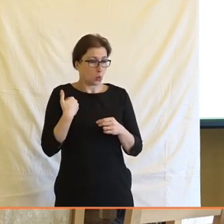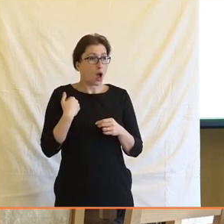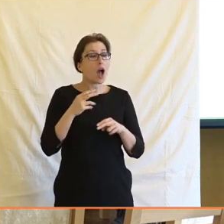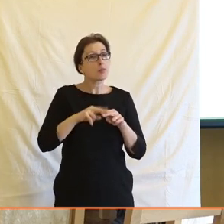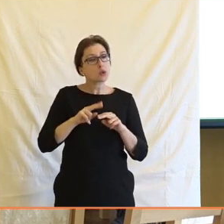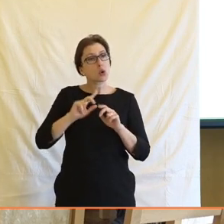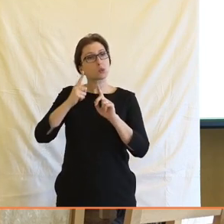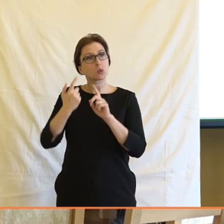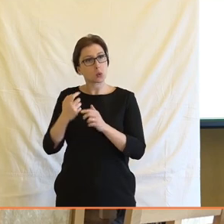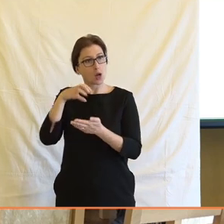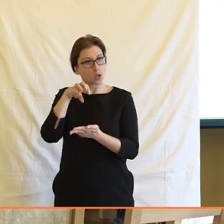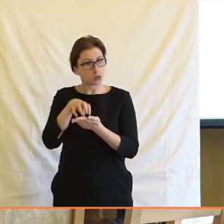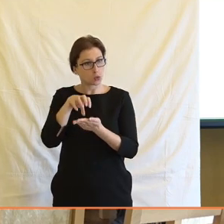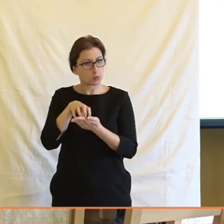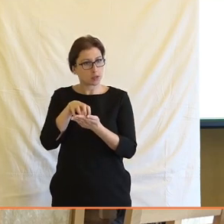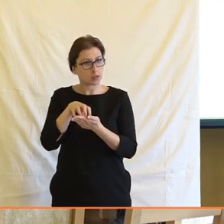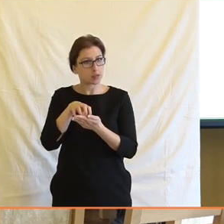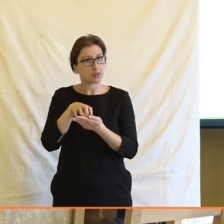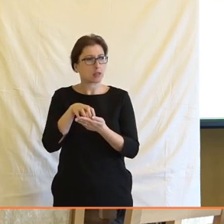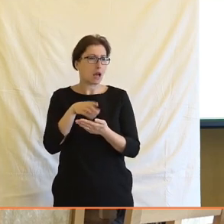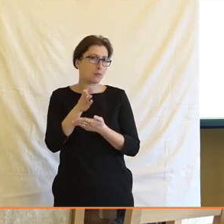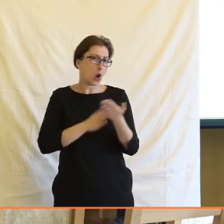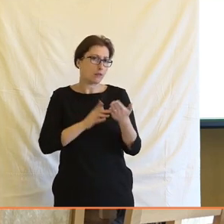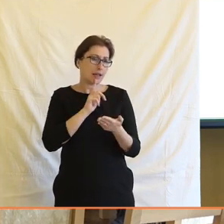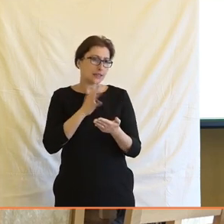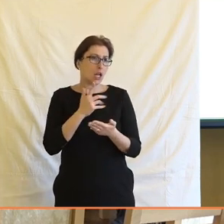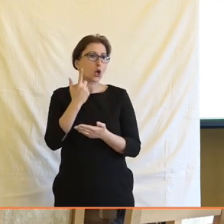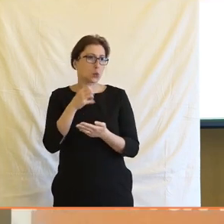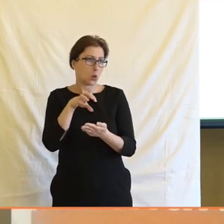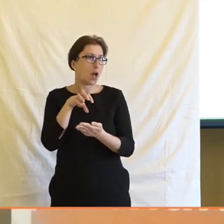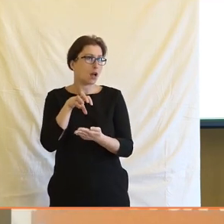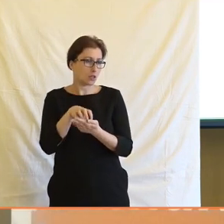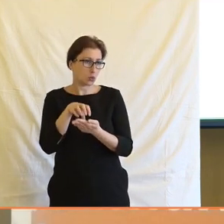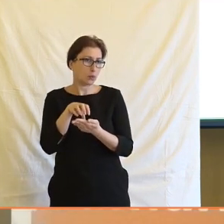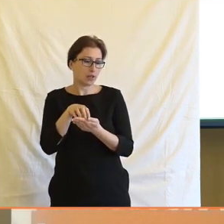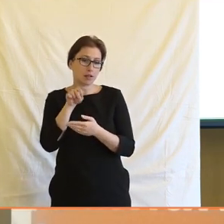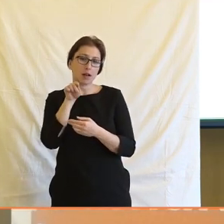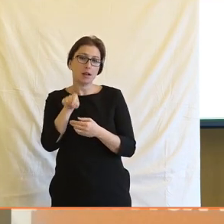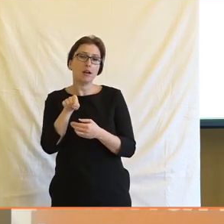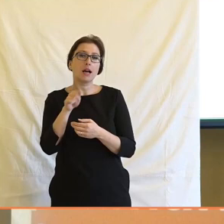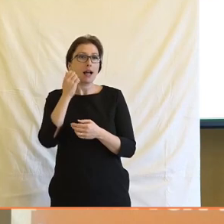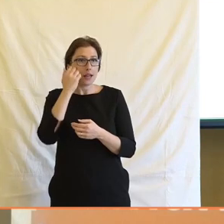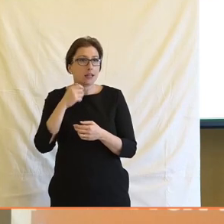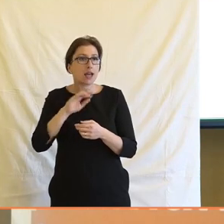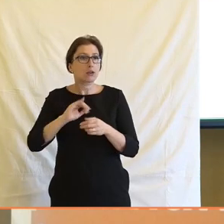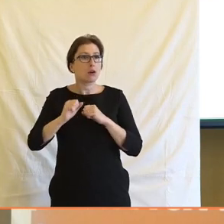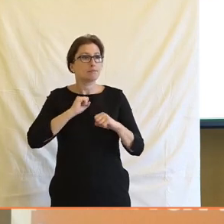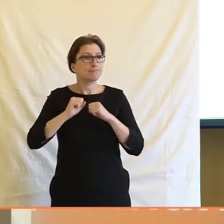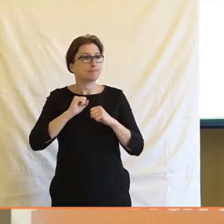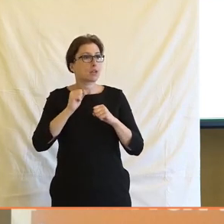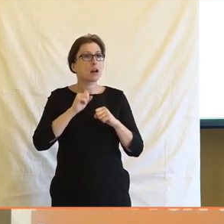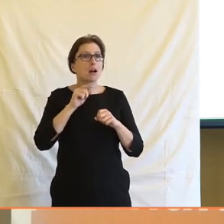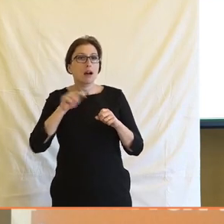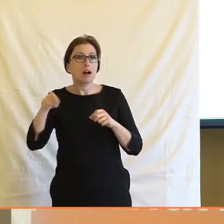No a pak je tam ta druhá polovina, nebo druhá část, to není asi polovina, ale je to druhá část, která z toho více vystupuje. A to jsou ti, kmité jak šrouby,